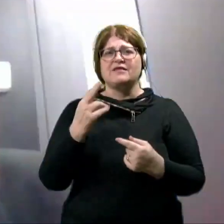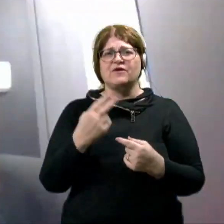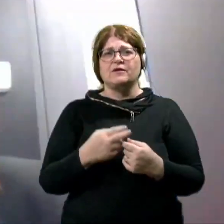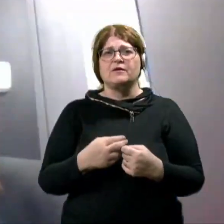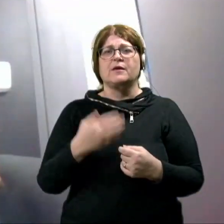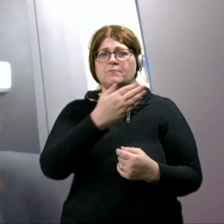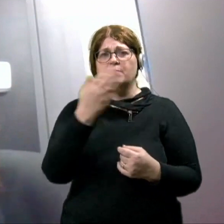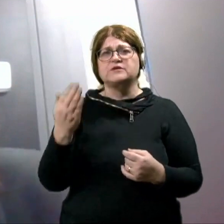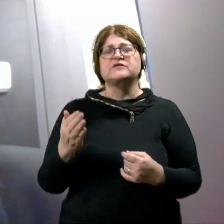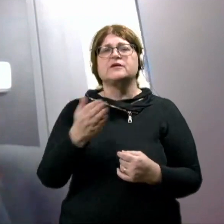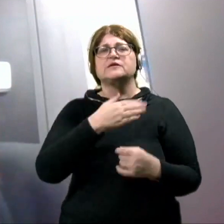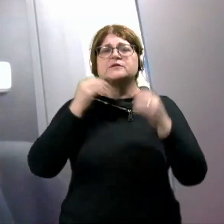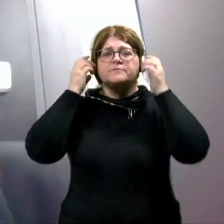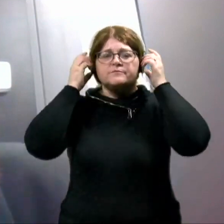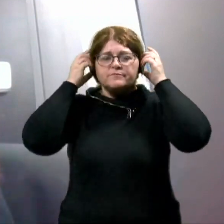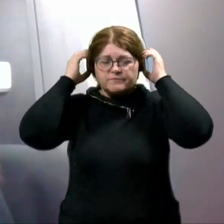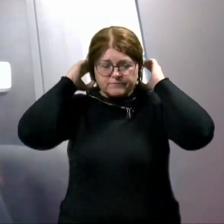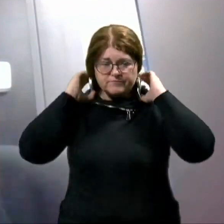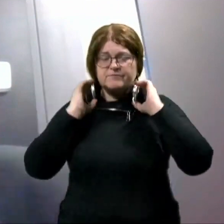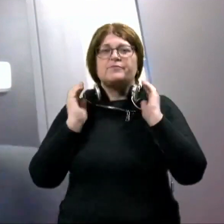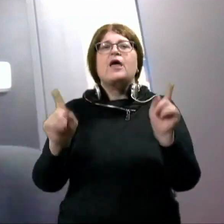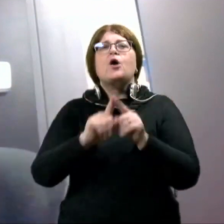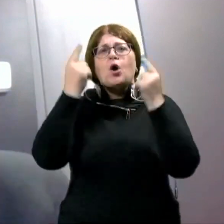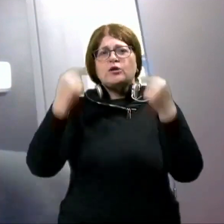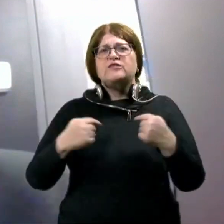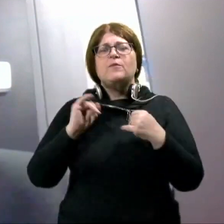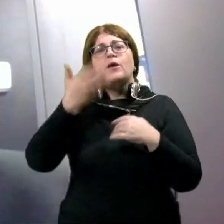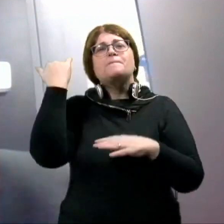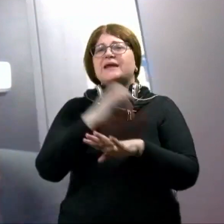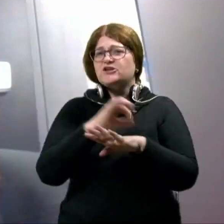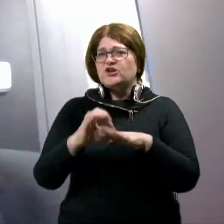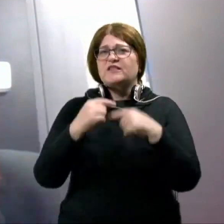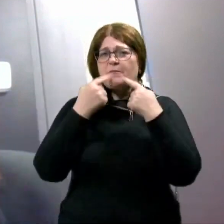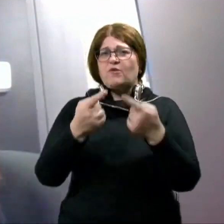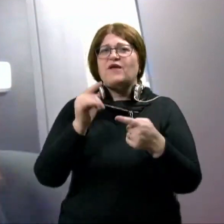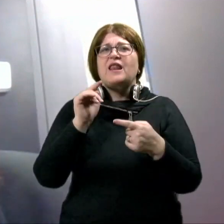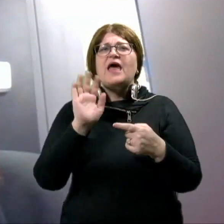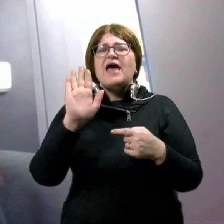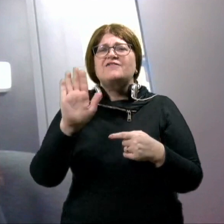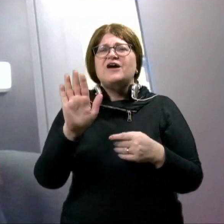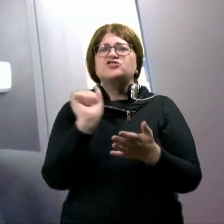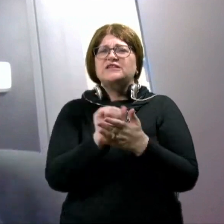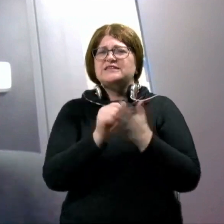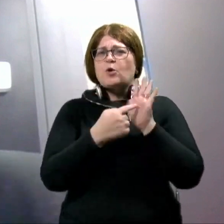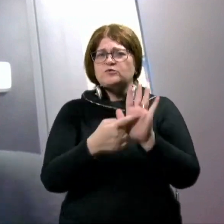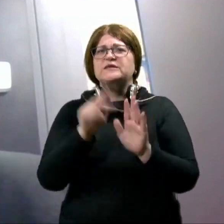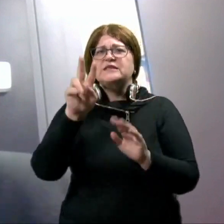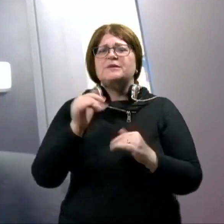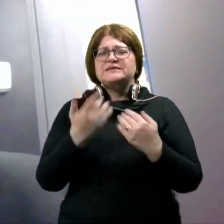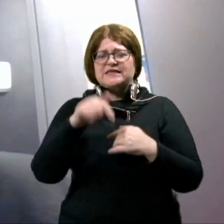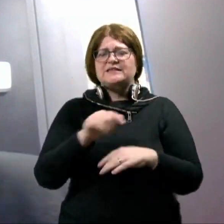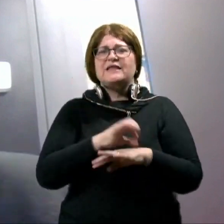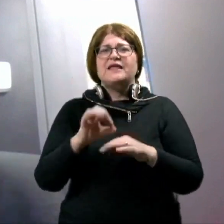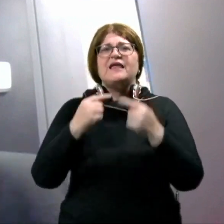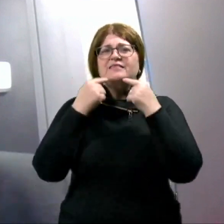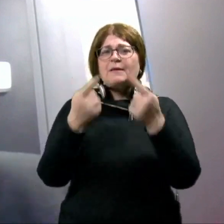Pozdravljeni, sem Petra Cankar iz Planet TV. kot vemo in nam je prejšnjen teden povedala vaša PR-ovka. Ste imeli za ta teden, vse teden, napovedam